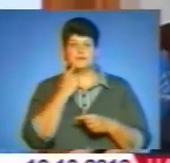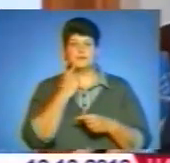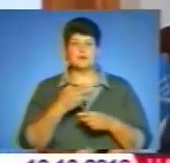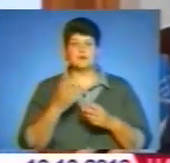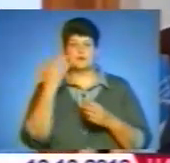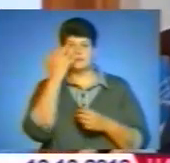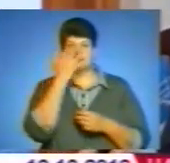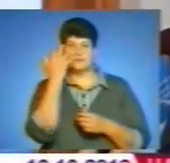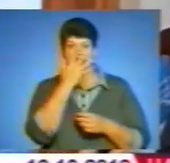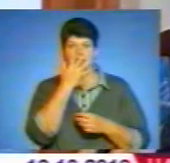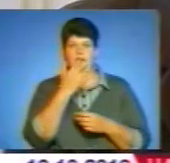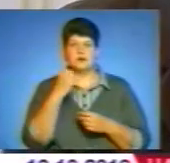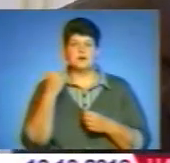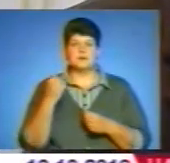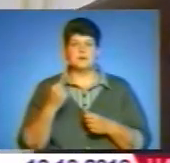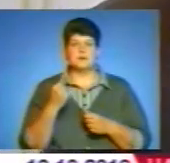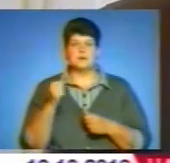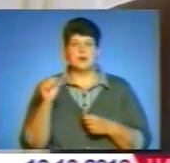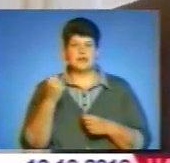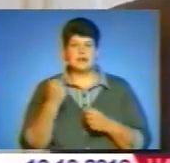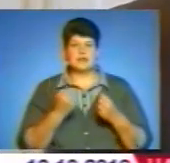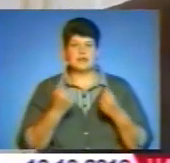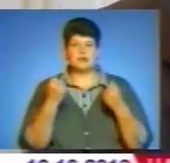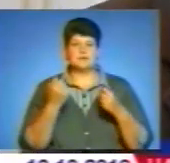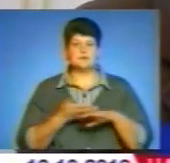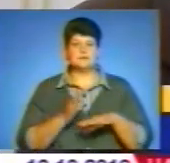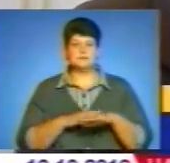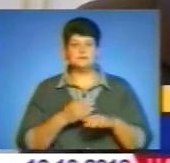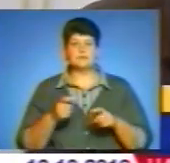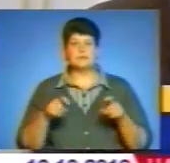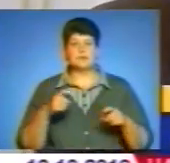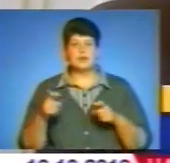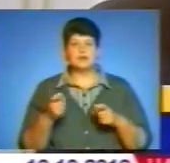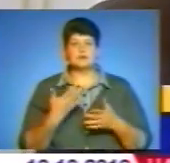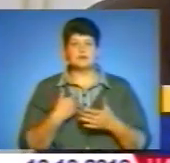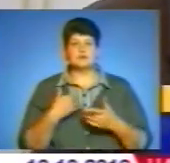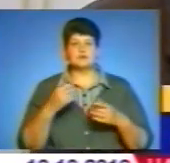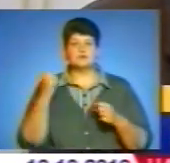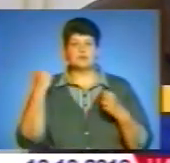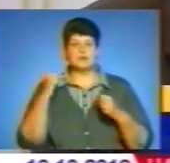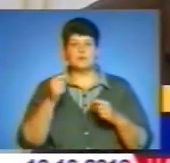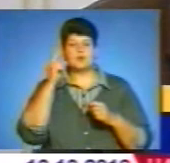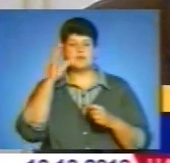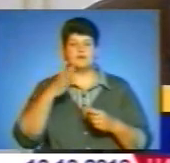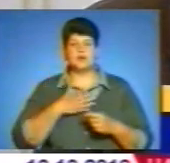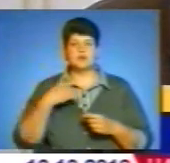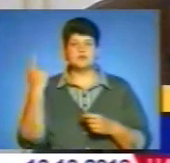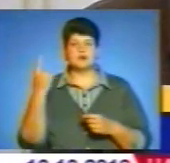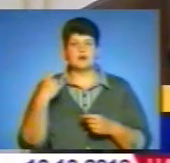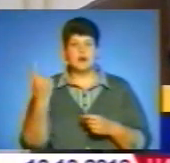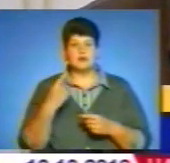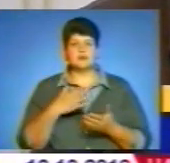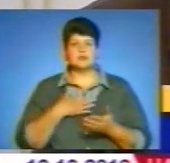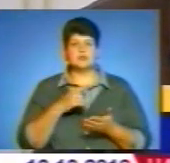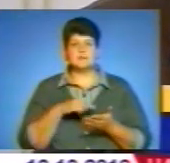спорту, як лижні гонки, футбол серед спортсменів із порушенням слуху та мови, вадами зору і пауерліфтинг. Завдяки